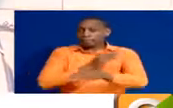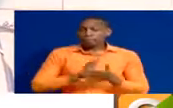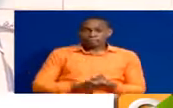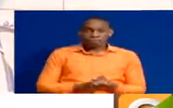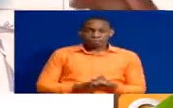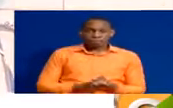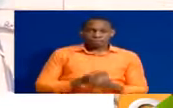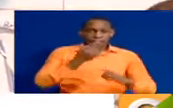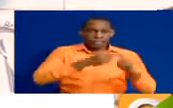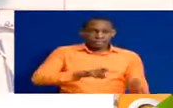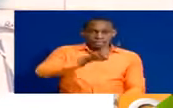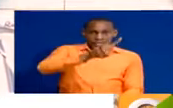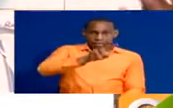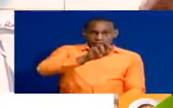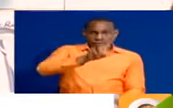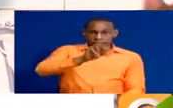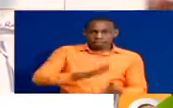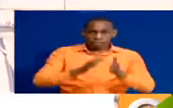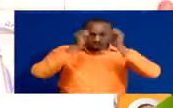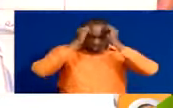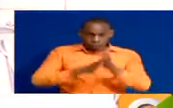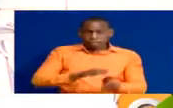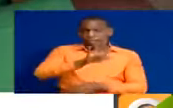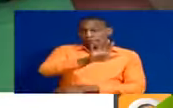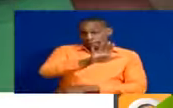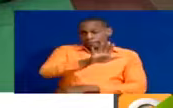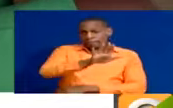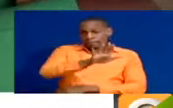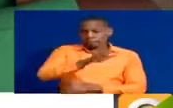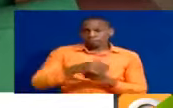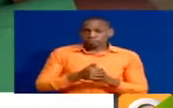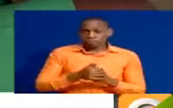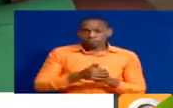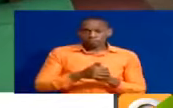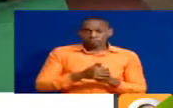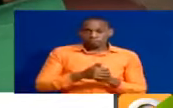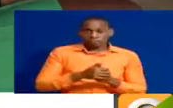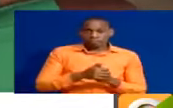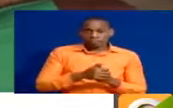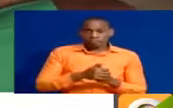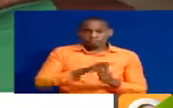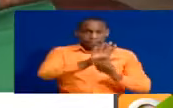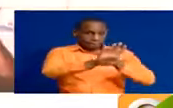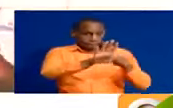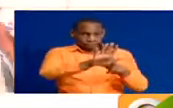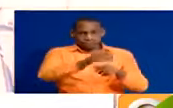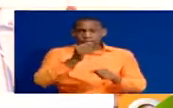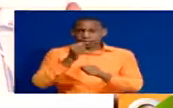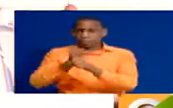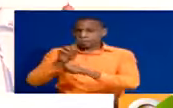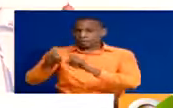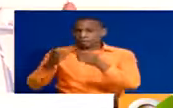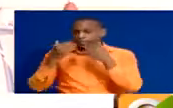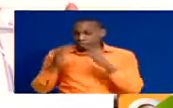2020, walikuwa wanafunzi wa tano. Na awa, kuna wale wamefanya